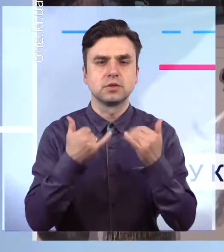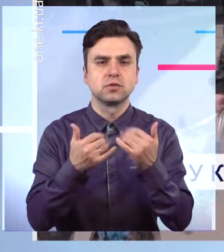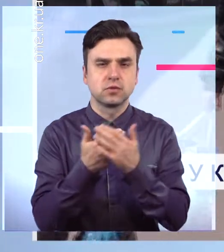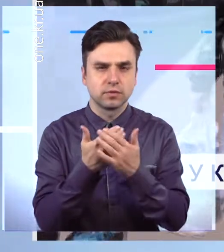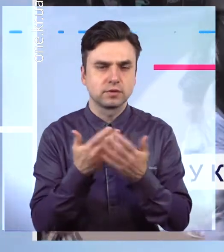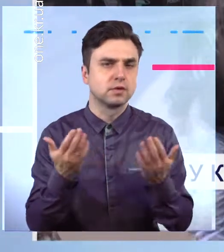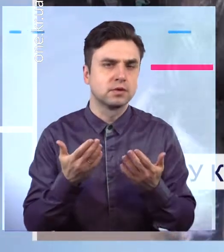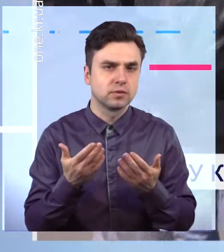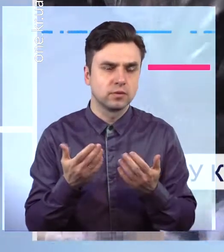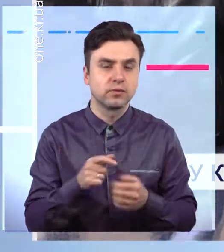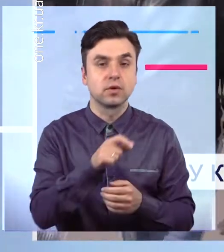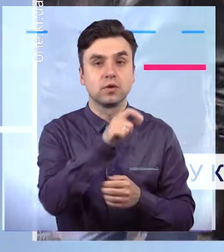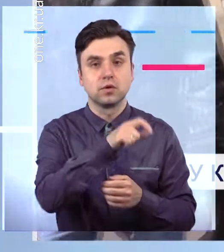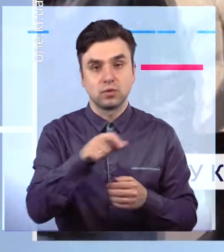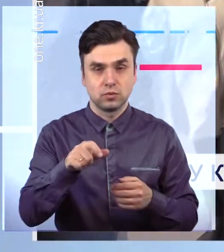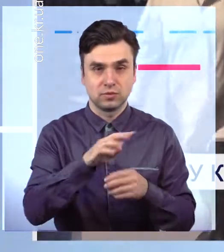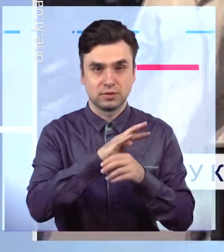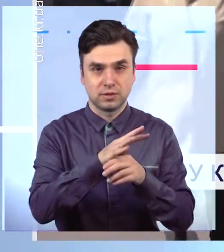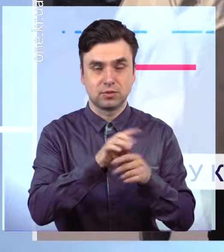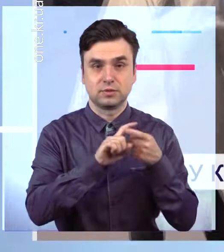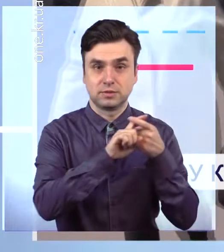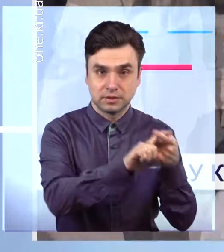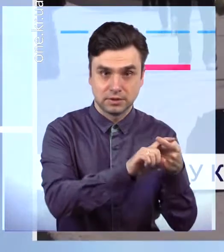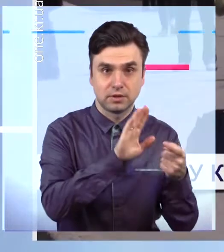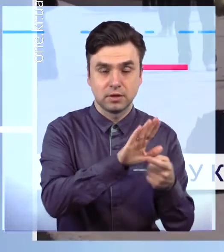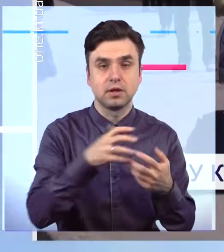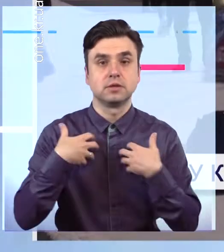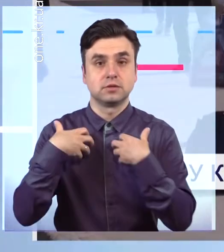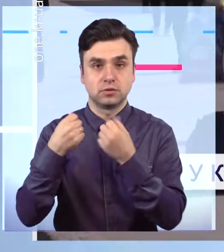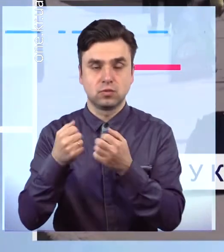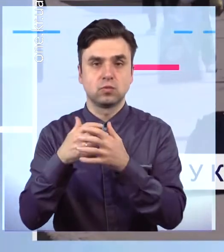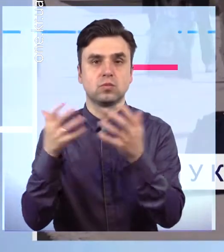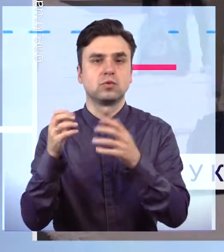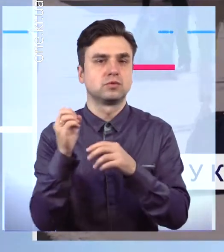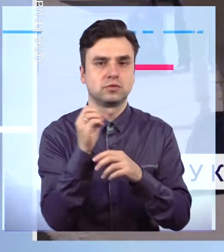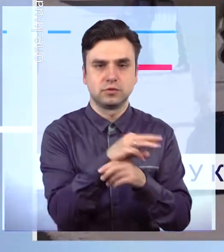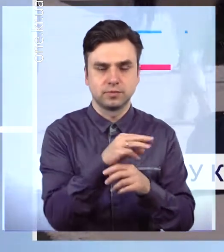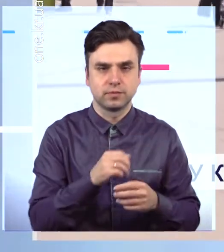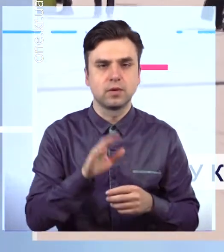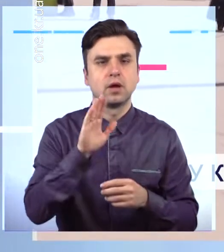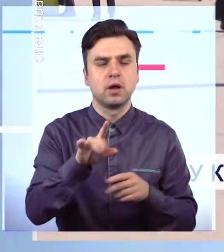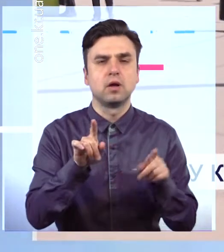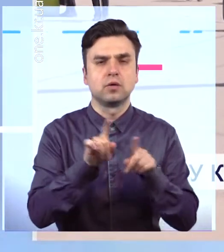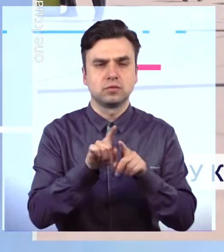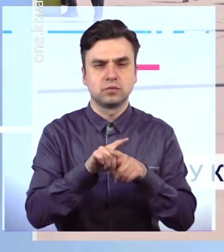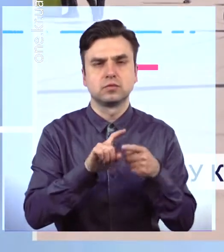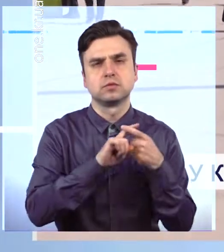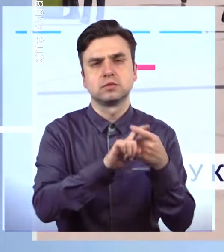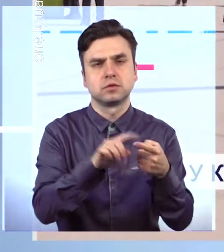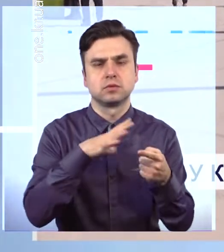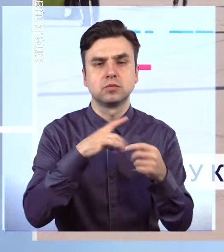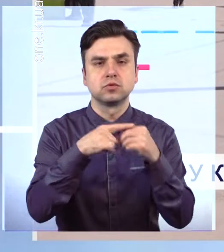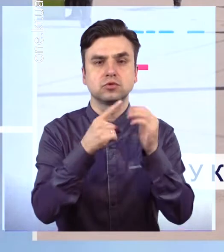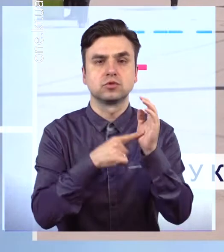Сьогодні у випуску кількість тих, хто одужав від ковіду за минулу добу, знову перевищила кількість нових хворих. Однак інфікувалося ще